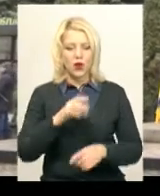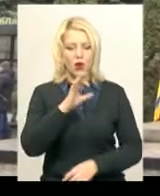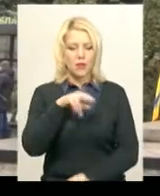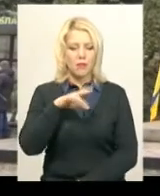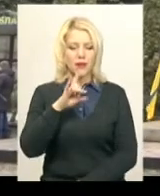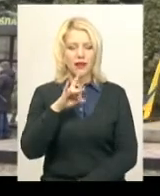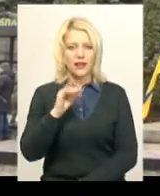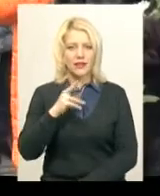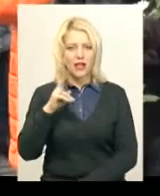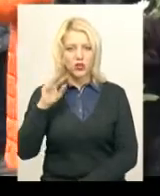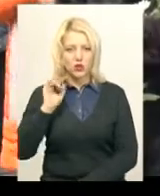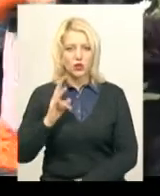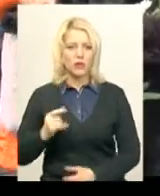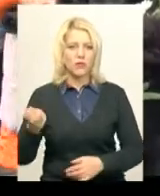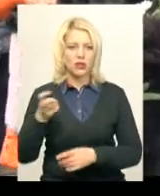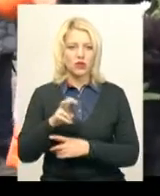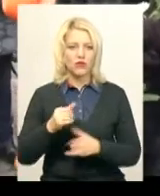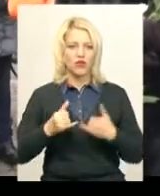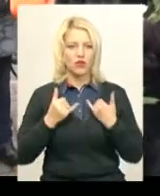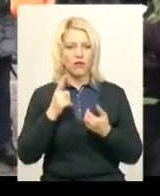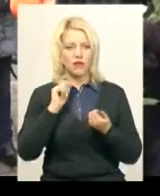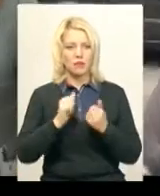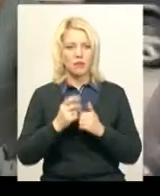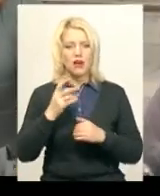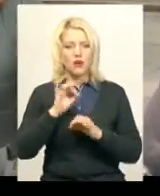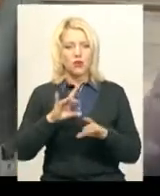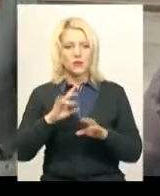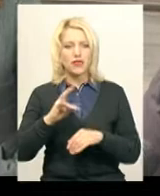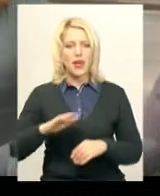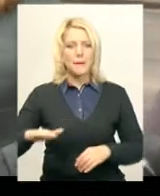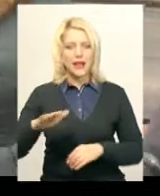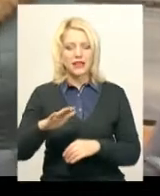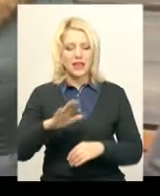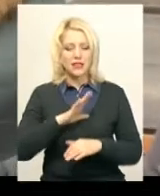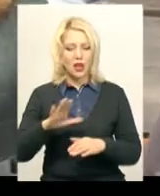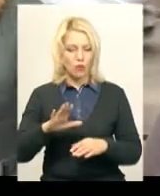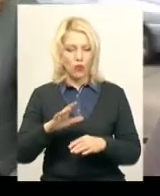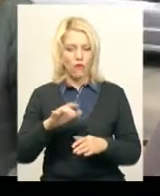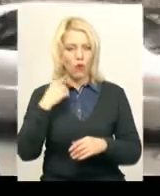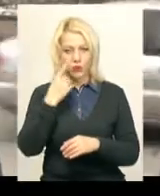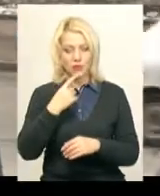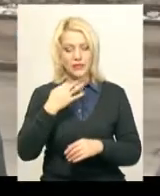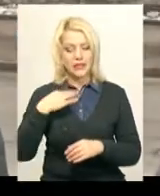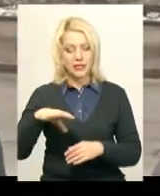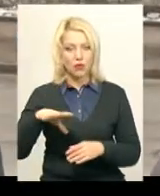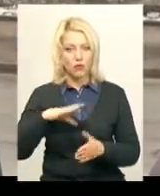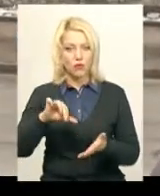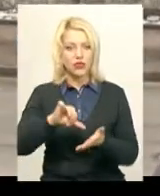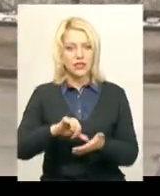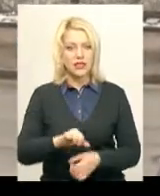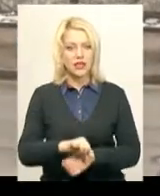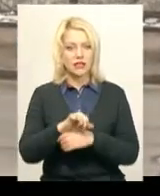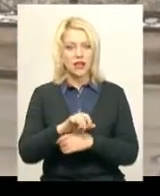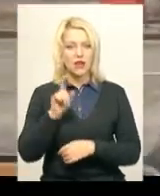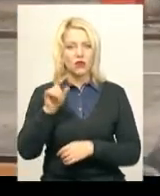Сотні вшанувати їх пам'ять. Розповідає, на Майдані особисто не був. У мене син був учасником Майдану, а я ні. В той час, мабуть, навіть і